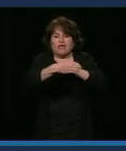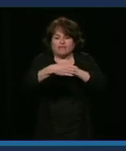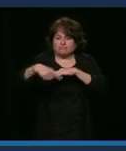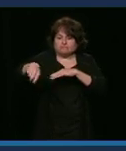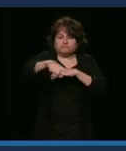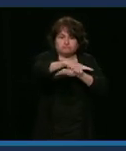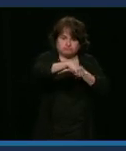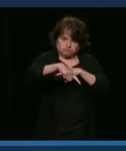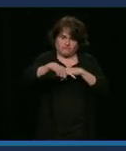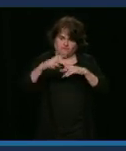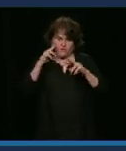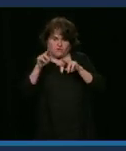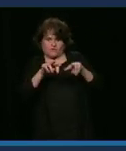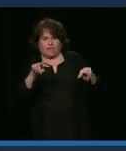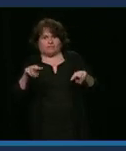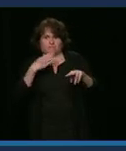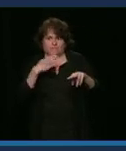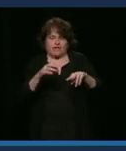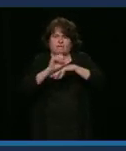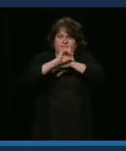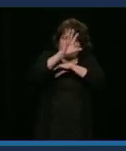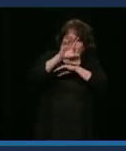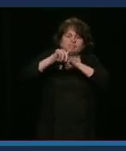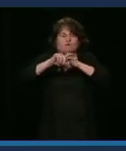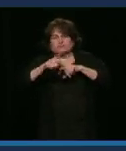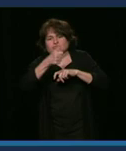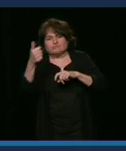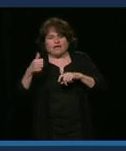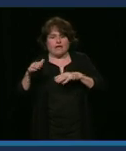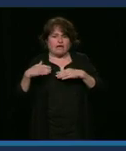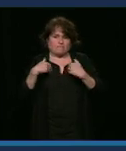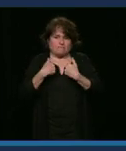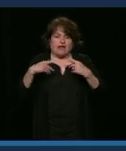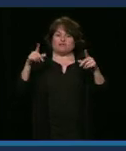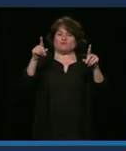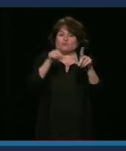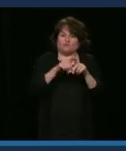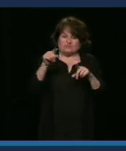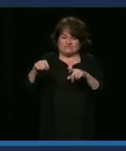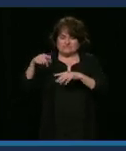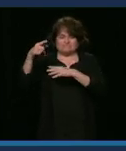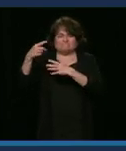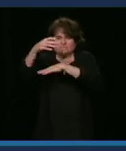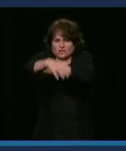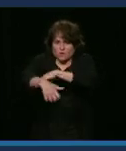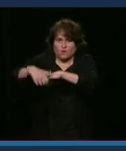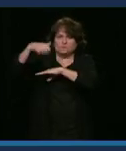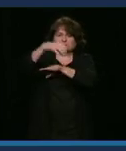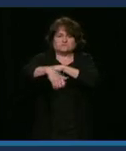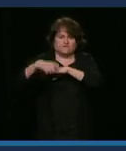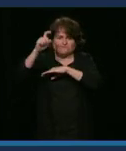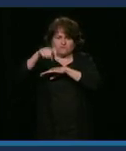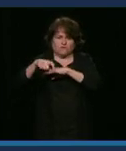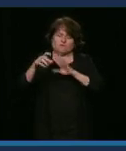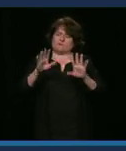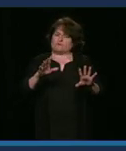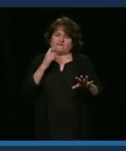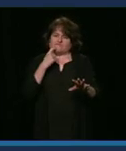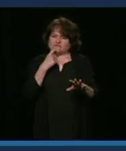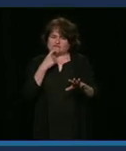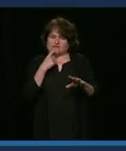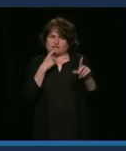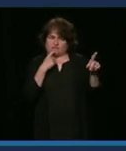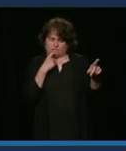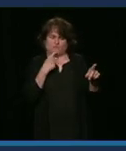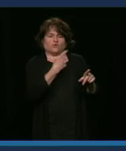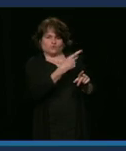sans qu'on s'en parle. Ça me fera plaisir de rencontrer avec lui les gens qui sont présents. Ça va de soi. On a lui et moi le même rendez-vous en commission parlementaire par la suite. Donc si